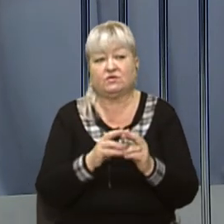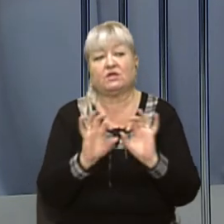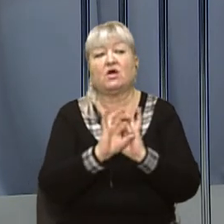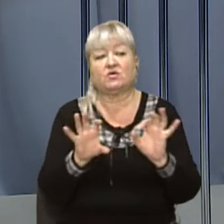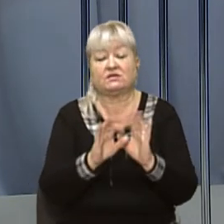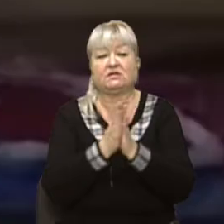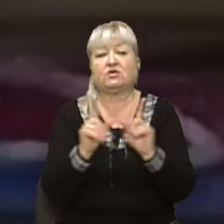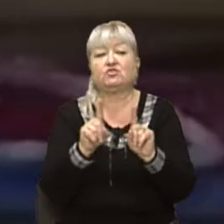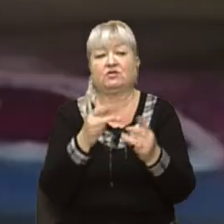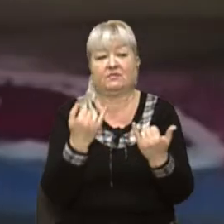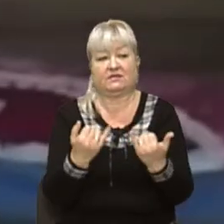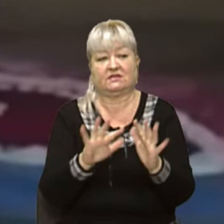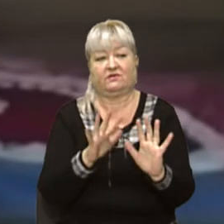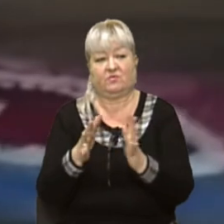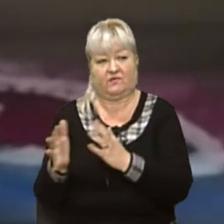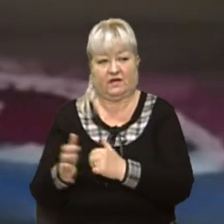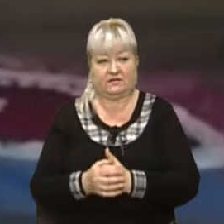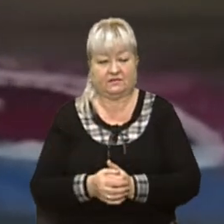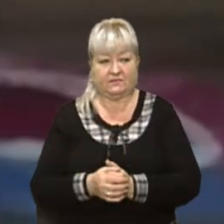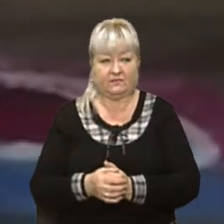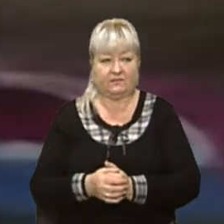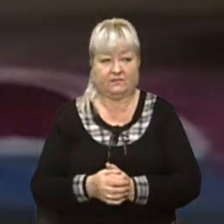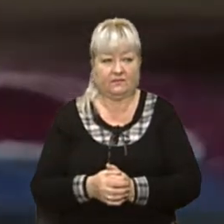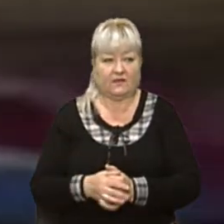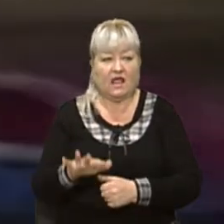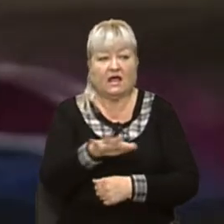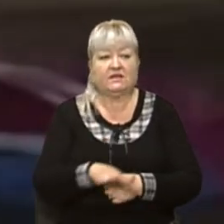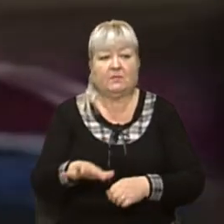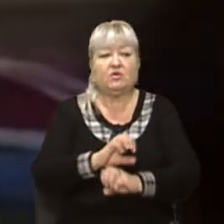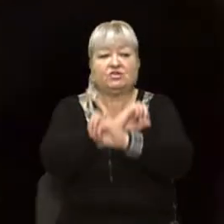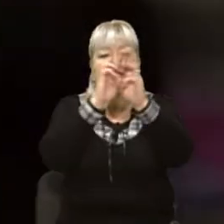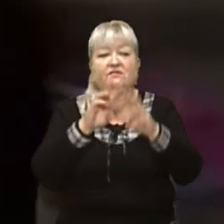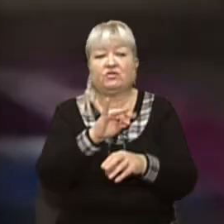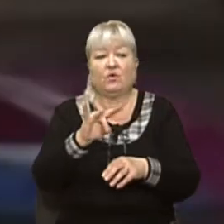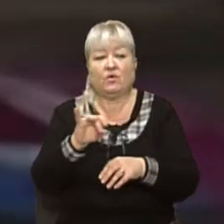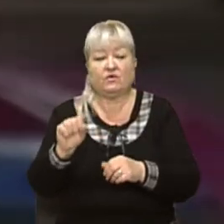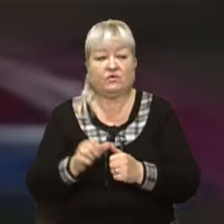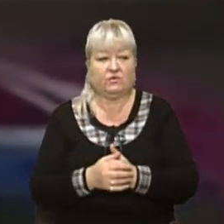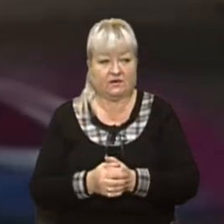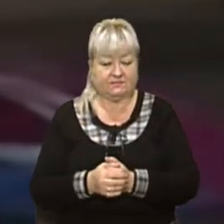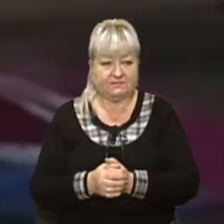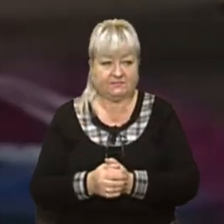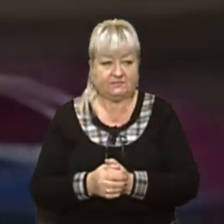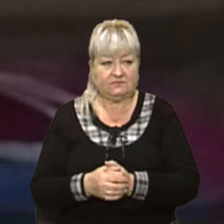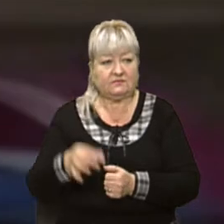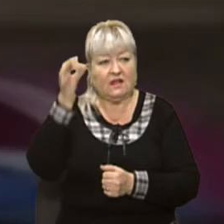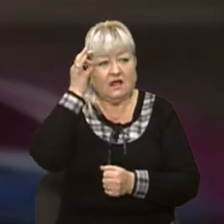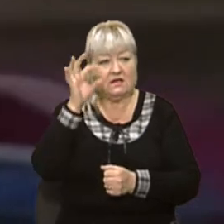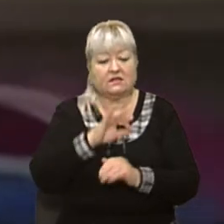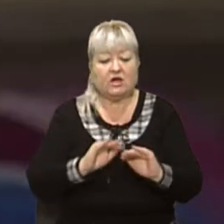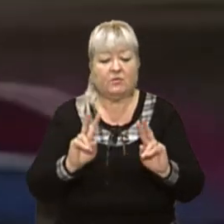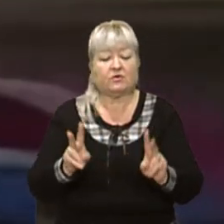ласка, що там зараз відбувається? На площі Святого Юра на спогад про дітей, які